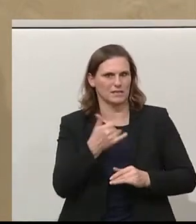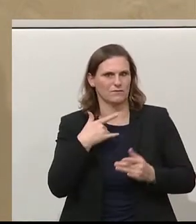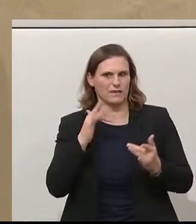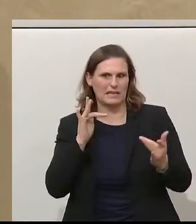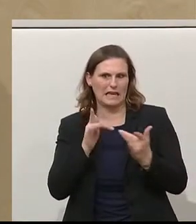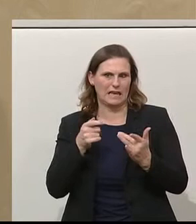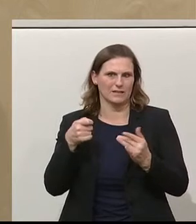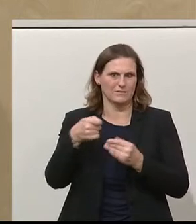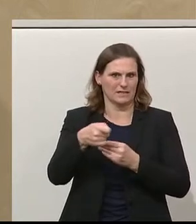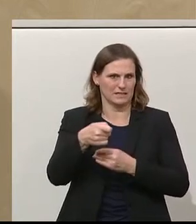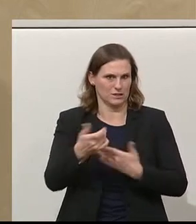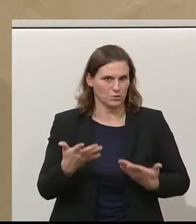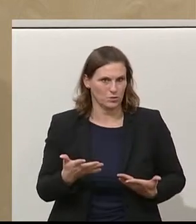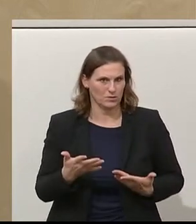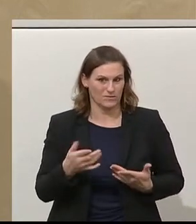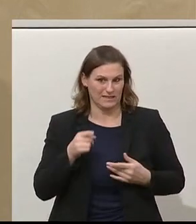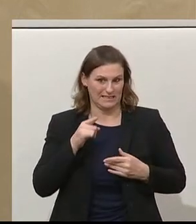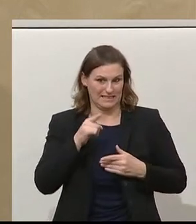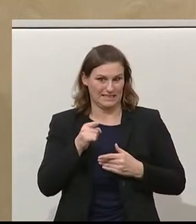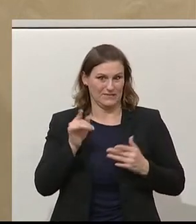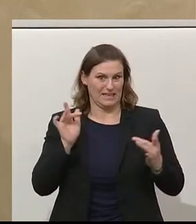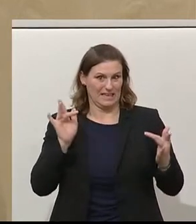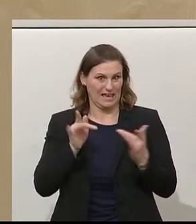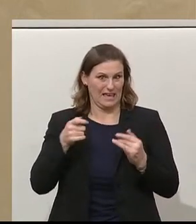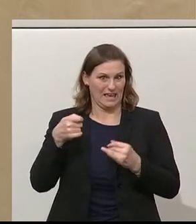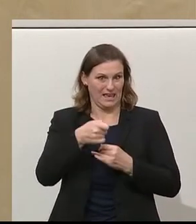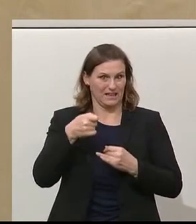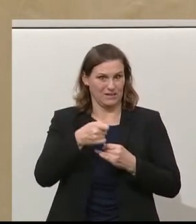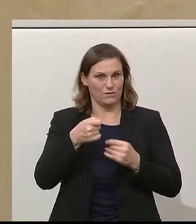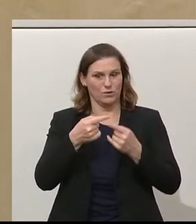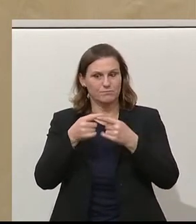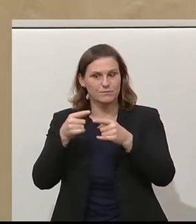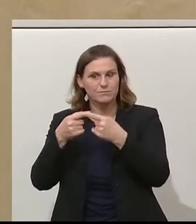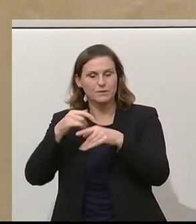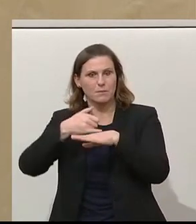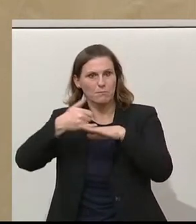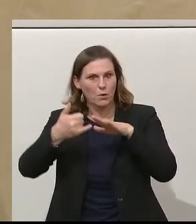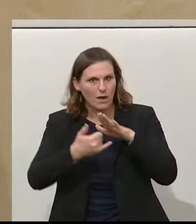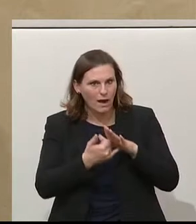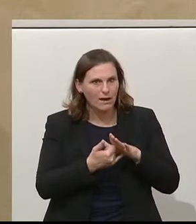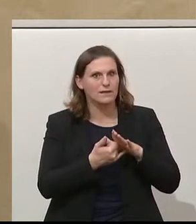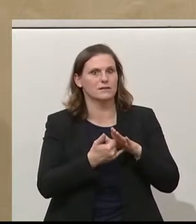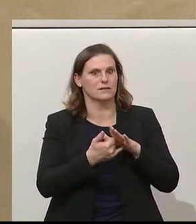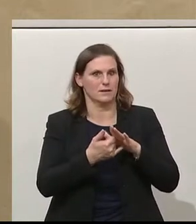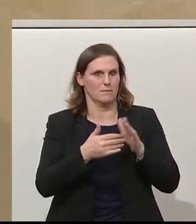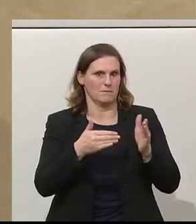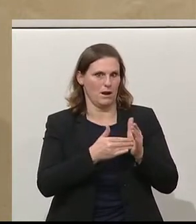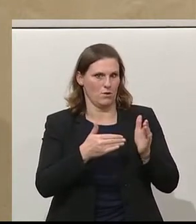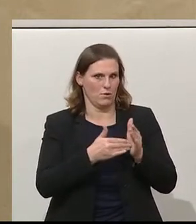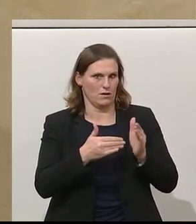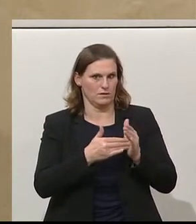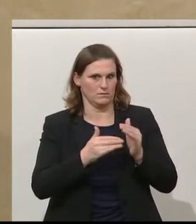beizutragen. Weil diese Gegenfinanzierung für die Verkehrsprojekte, die Sie angedacht haben, die wird bitter nötig sein.